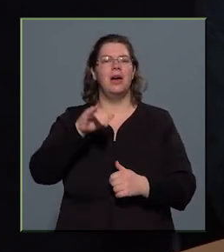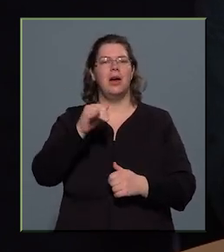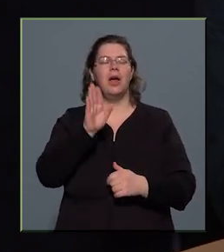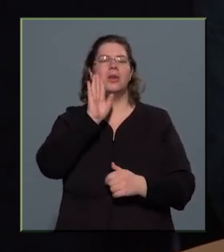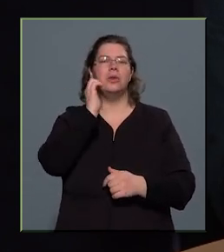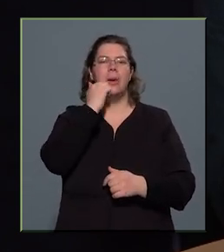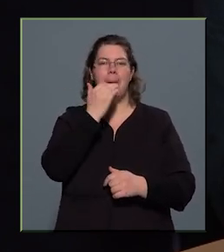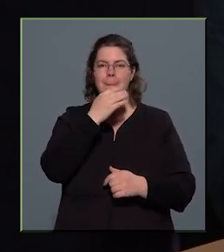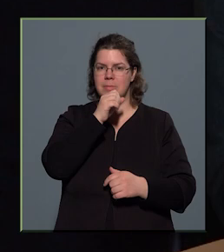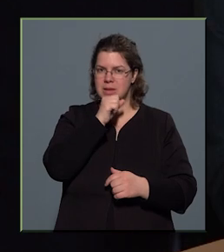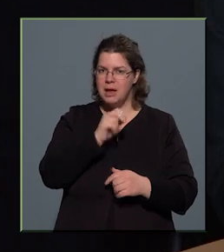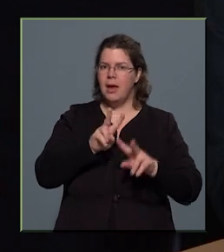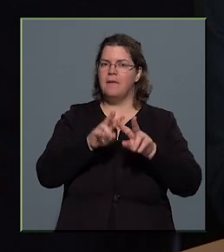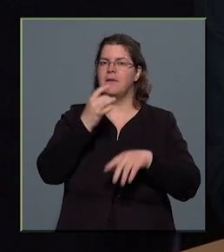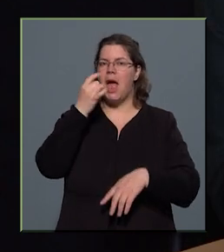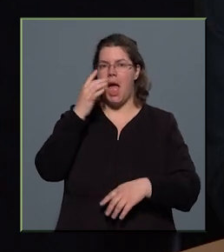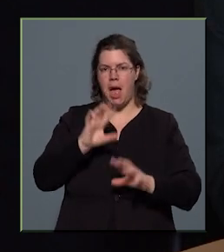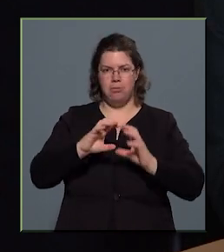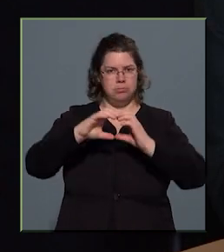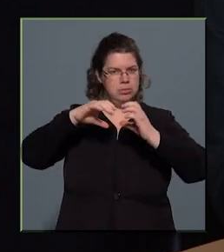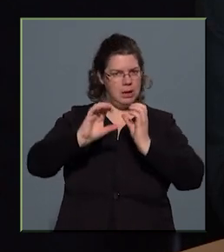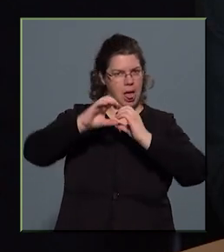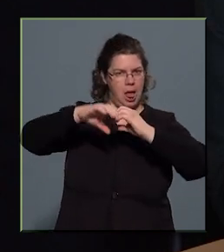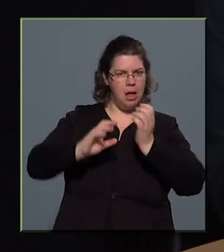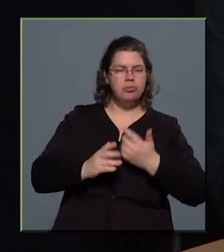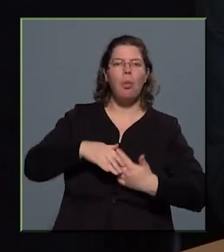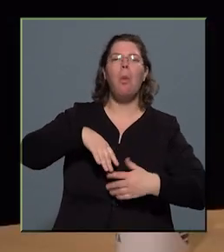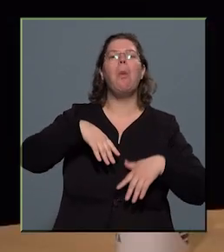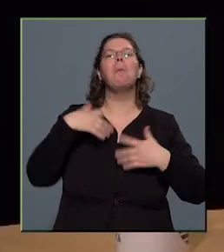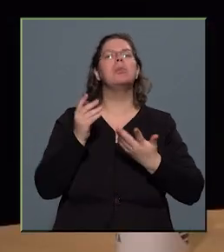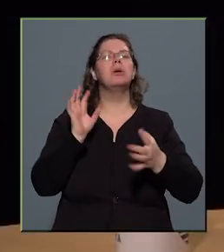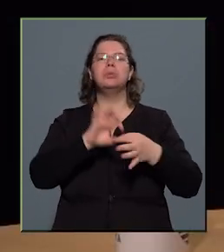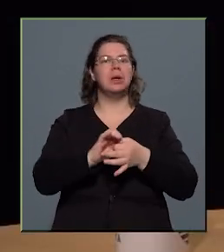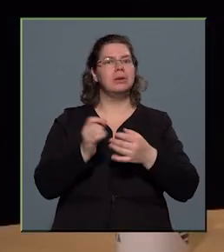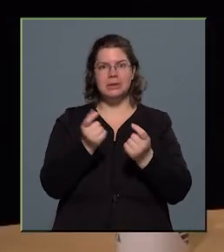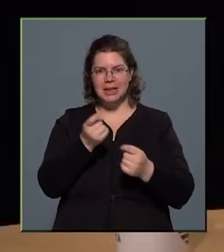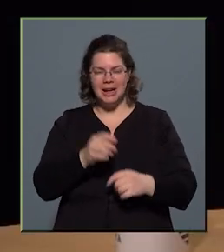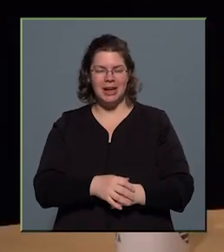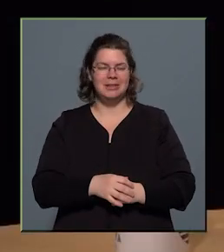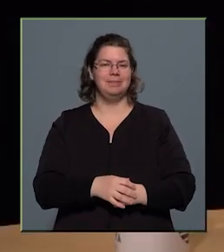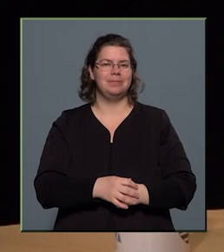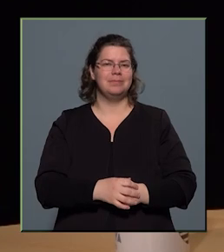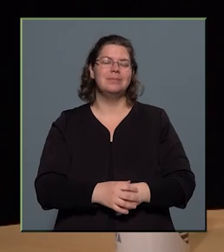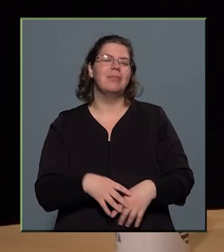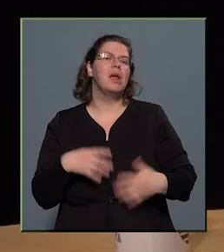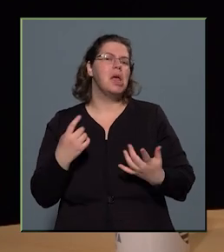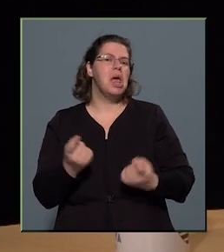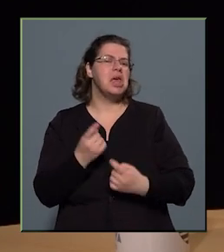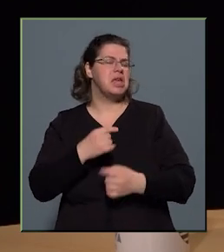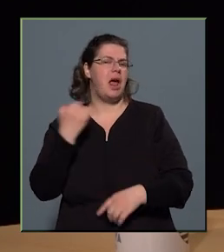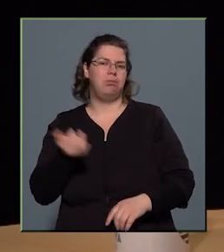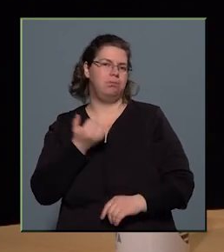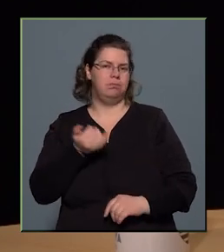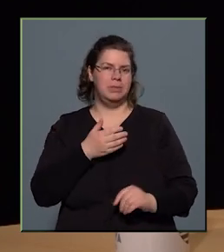űrteleszkóp felvételei kapcsán megjelenő híreket? A hírek mindig